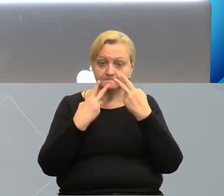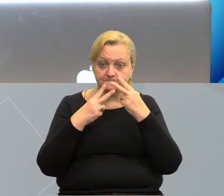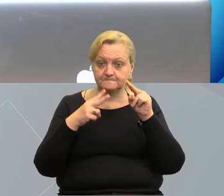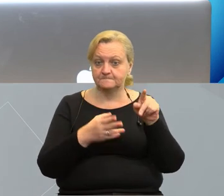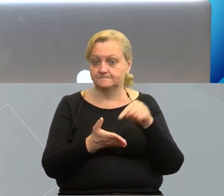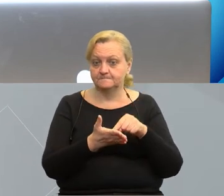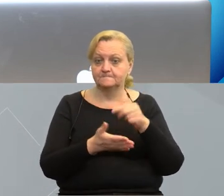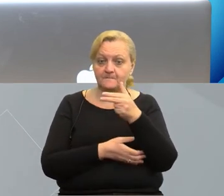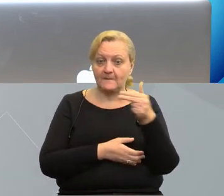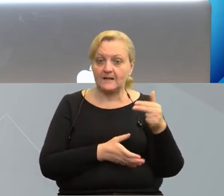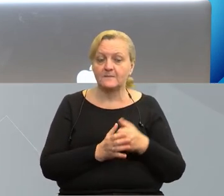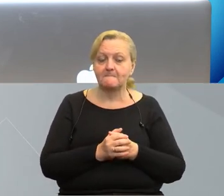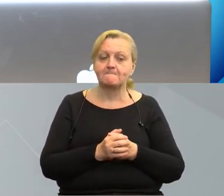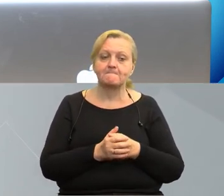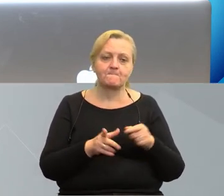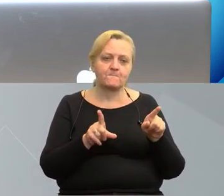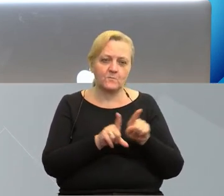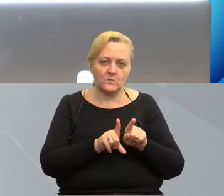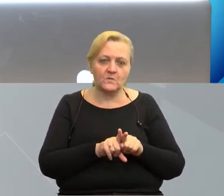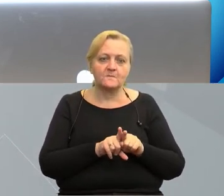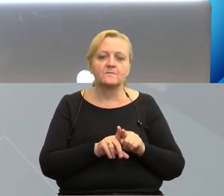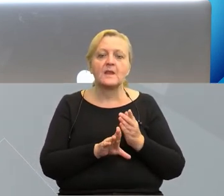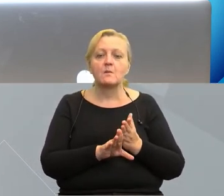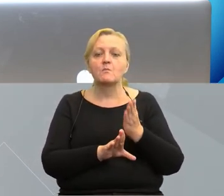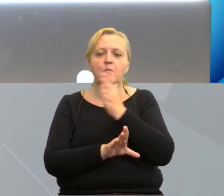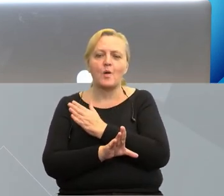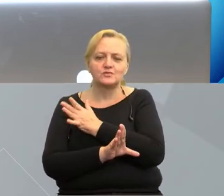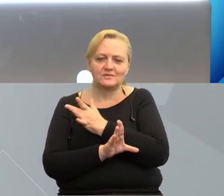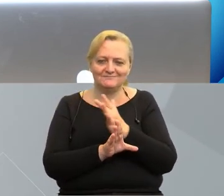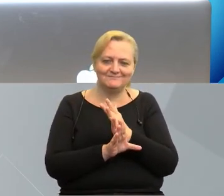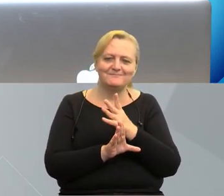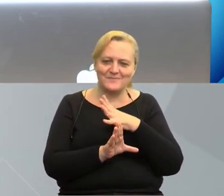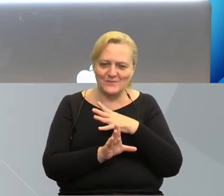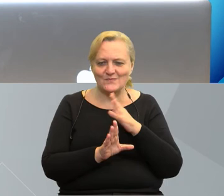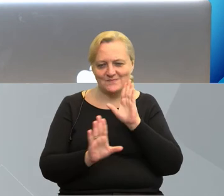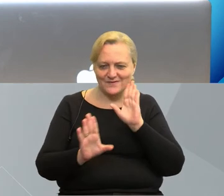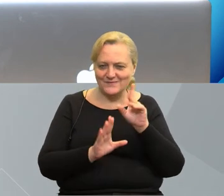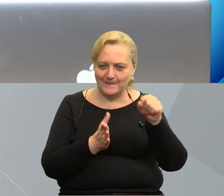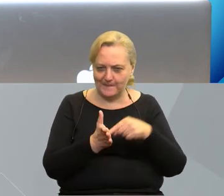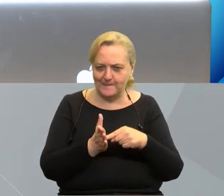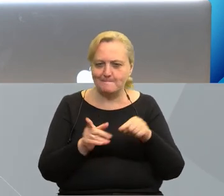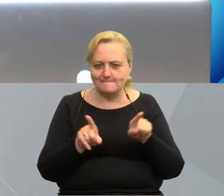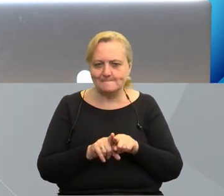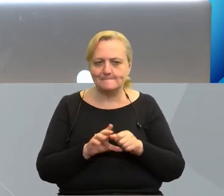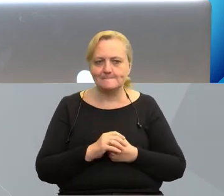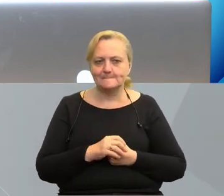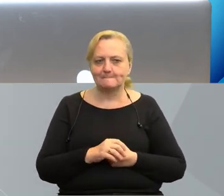widzą, ta tematyka pokrywa się z tym, co do tej pory w programach Interreg można było realizować.